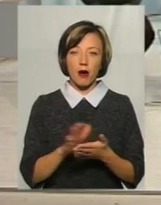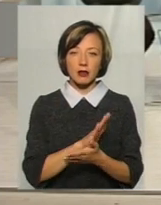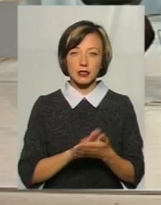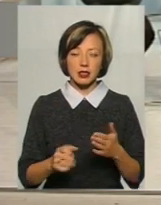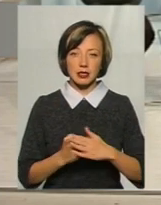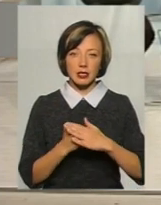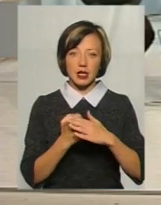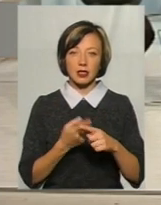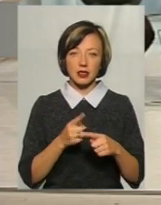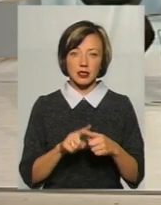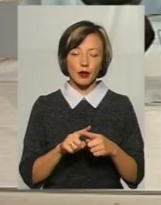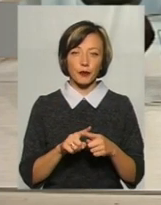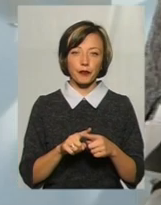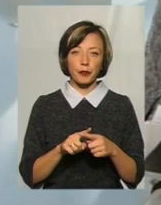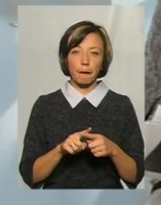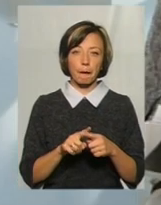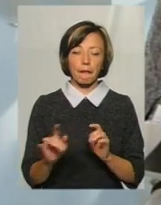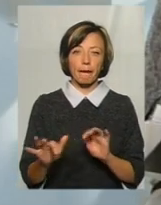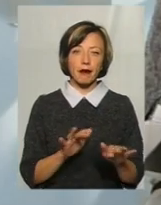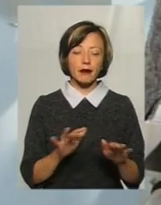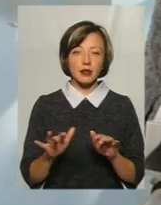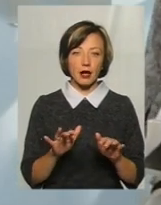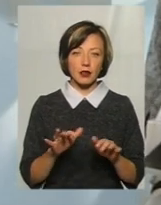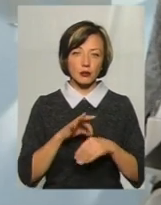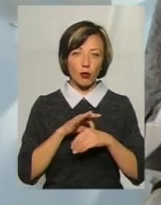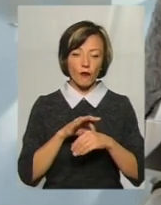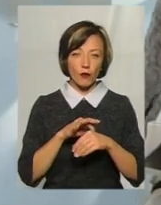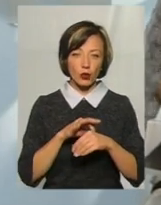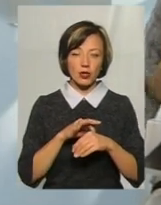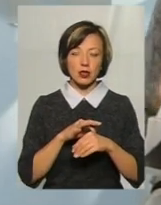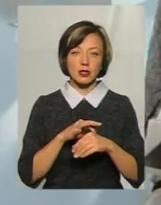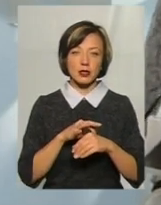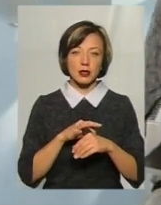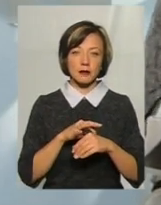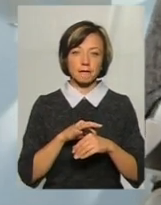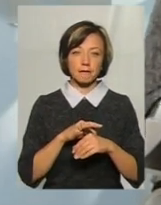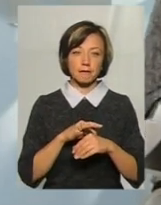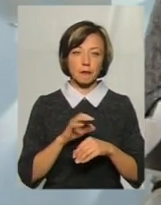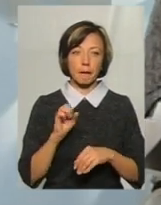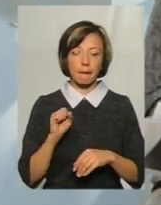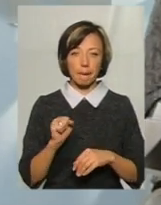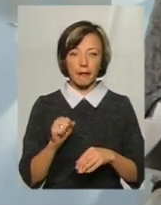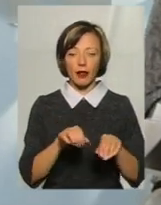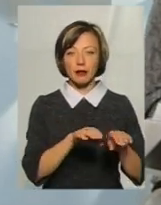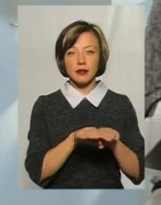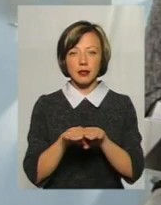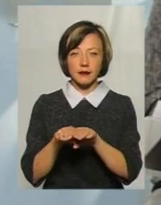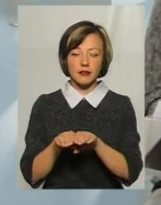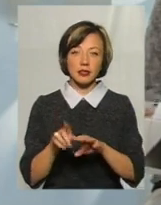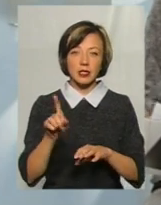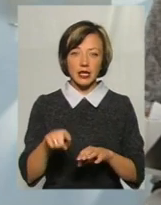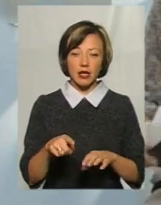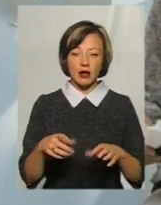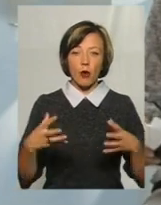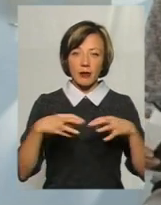ця діяльність процвітала або просувалася, а й на рівні тієї об